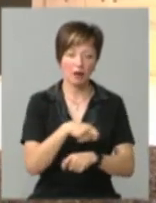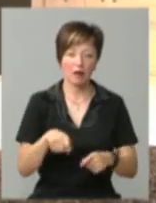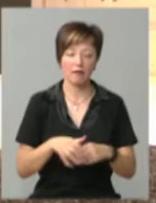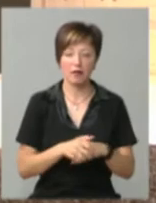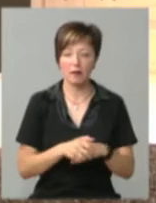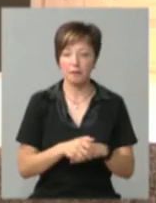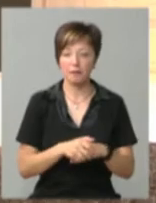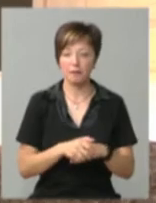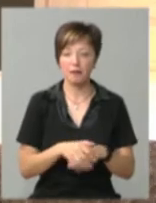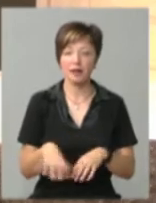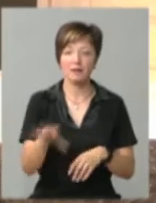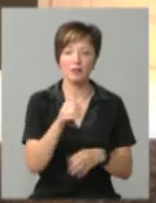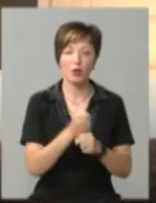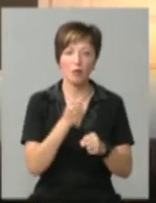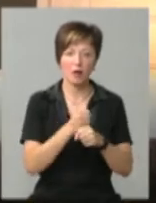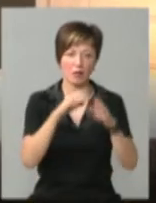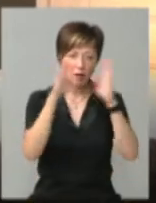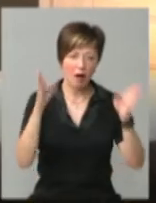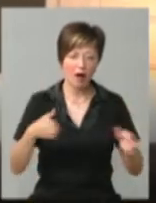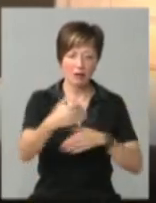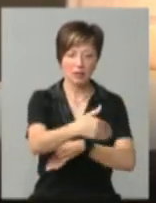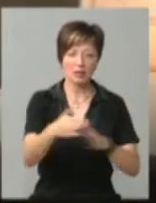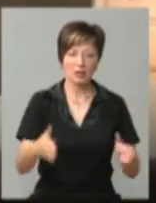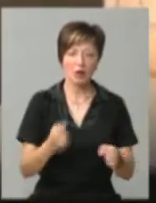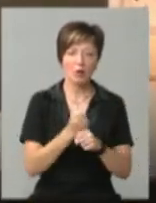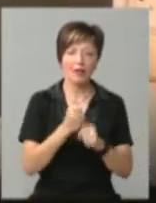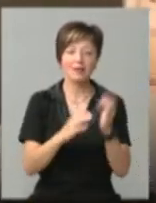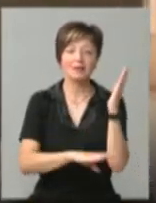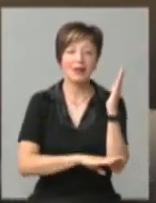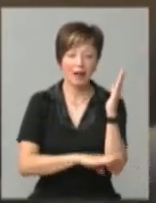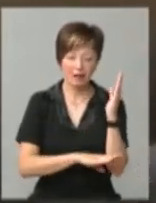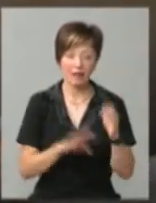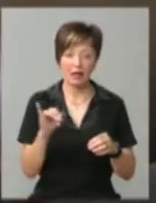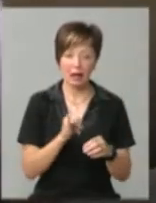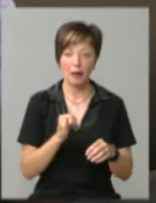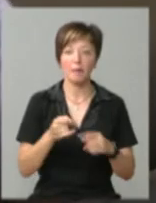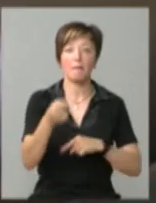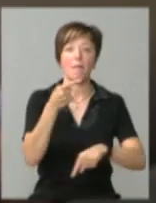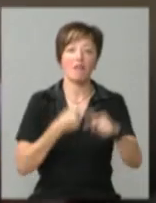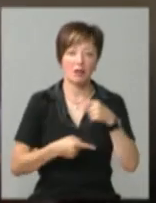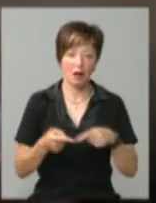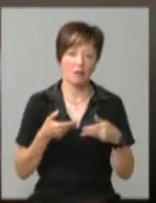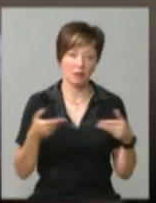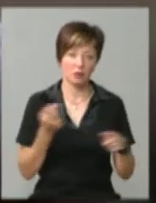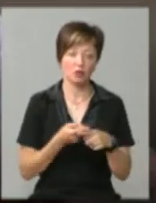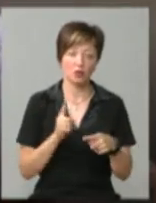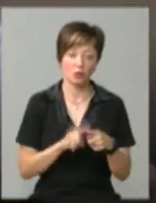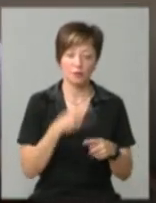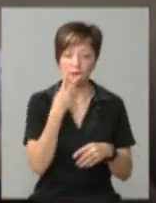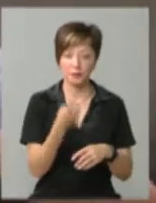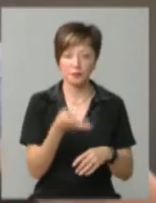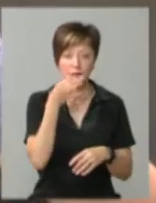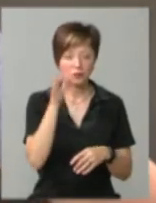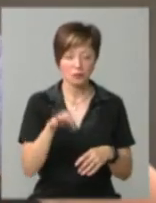всі робили всі амбари, всі засіки робили з дерева. І ми до цього вертаємось. І, власне, показує